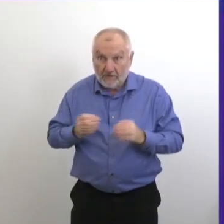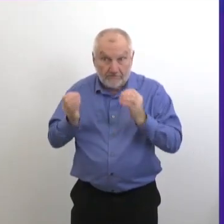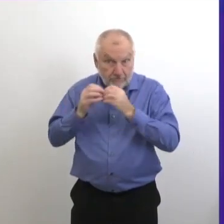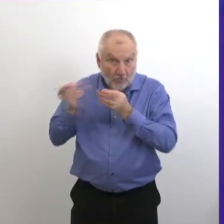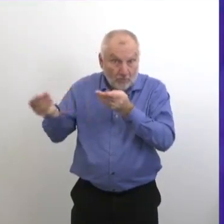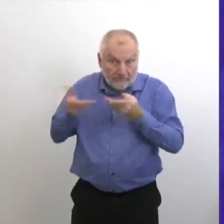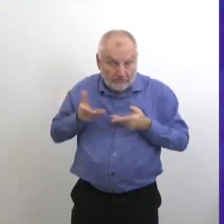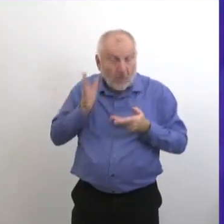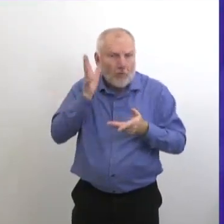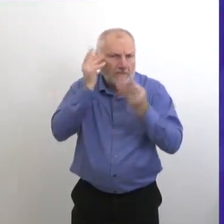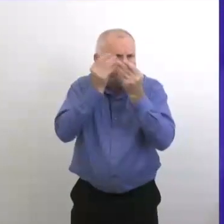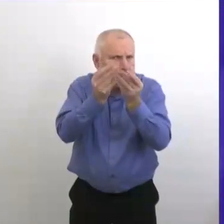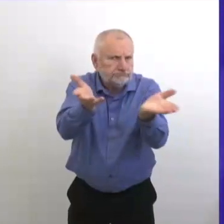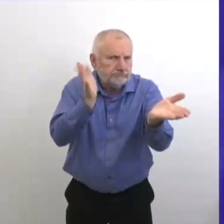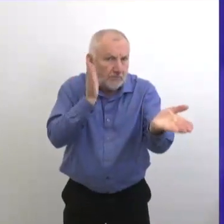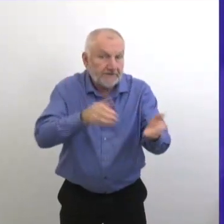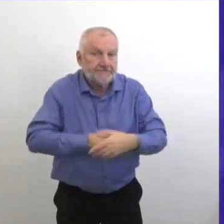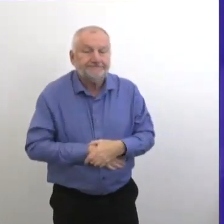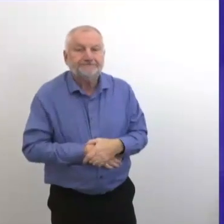vous en donner.